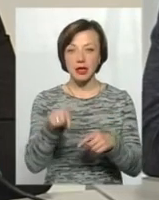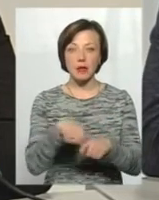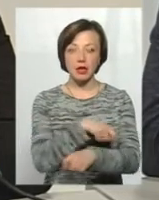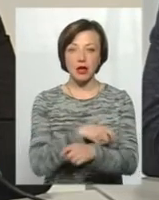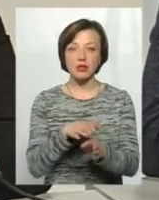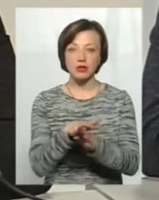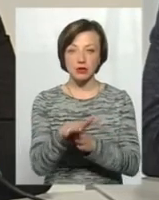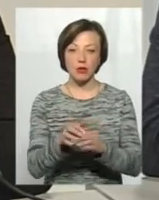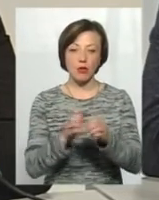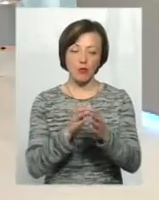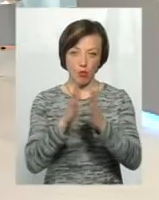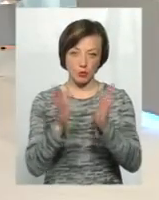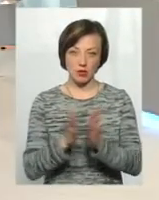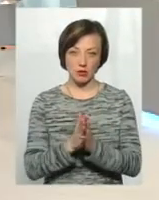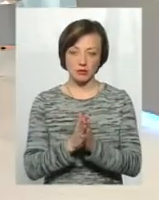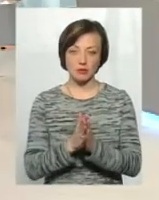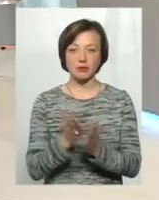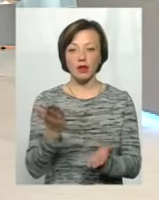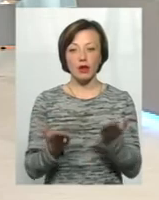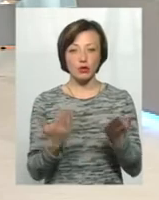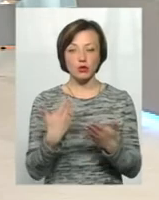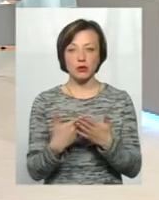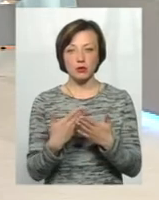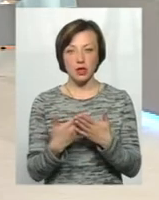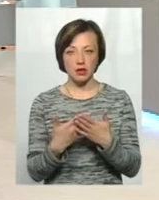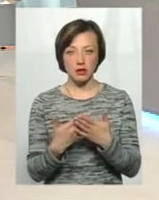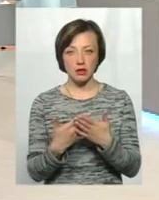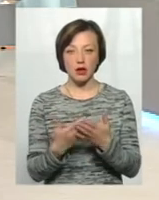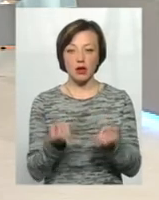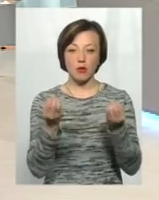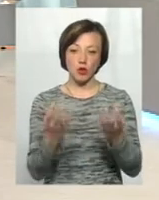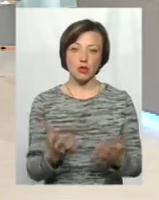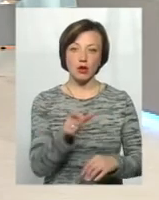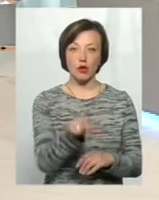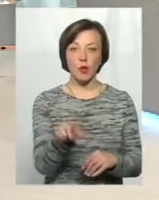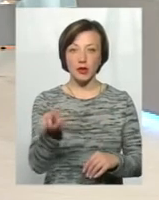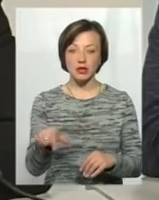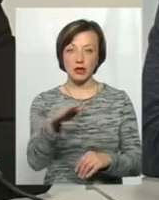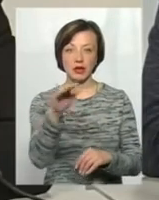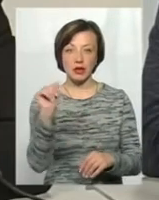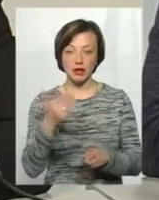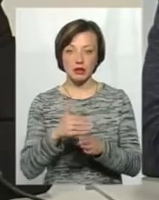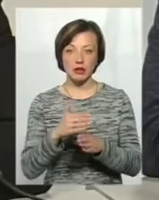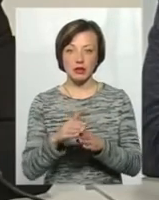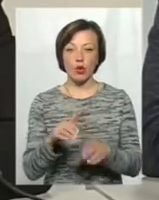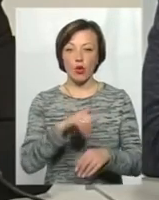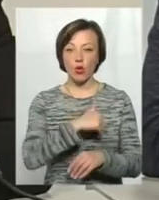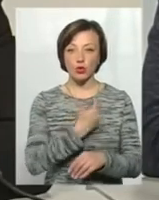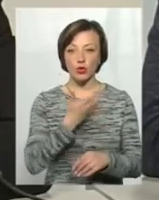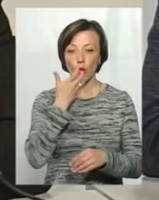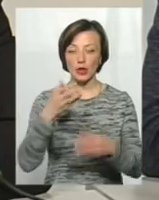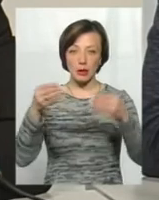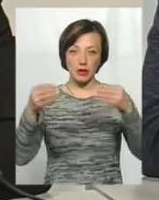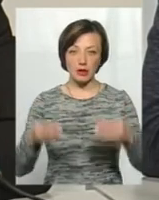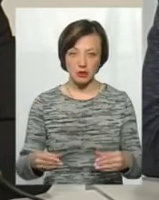здійснюється у повному обсязі. Якщо брати простих громадян, які беруть кредити, які хочуть утеплитись,